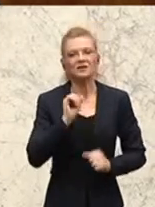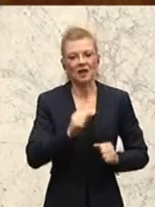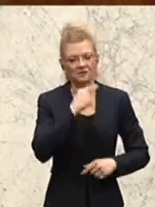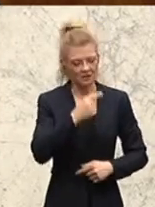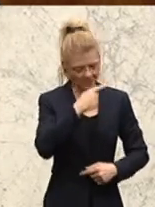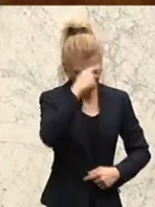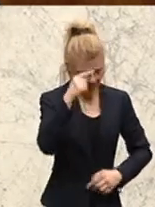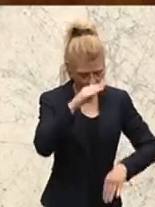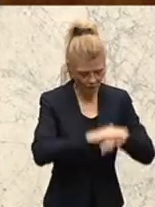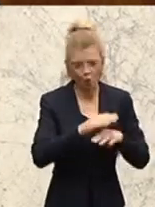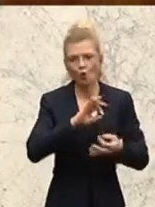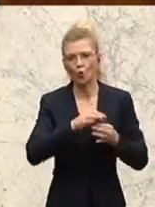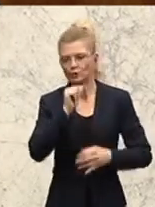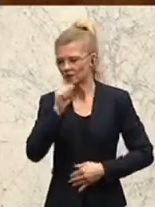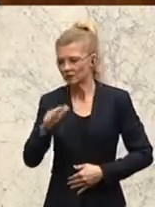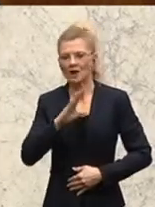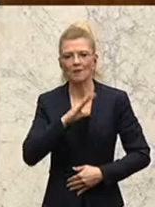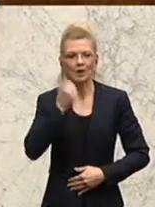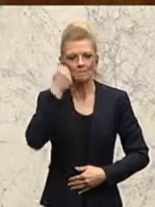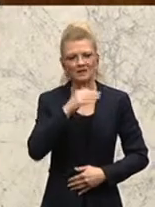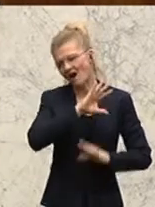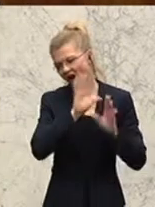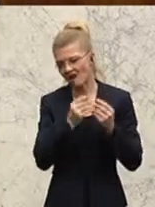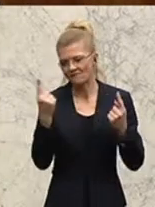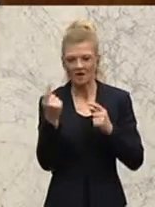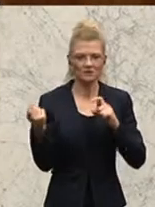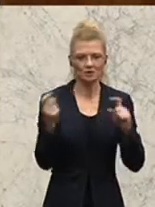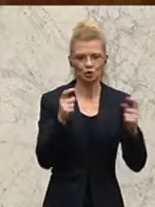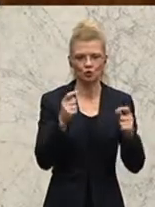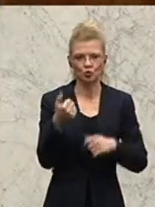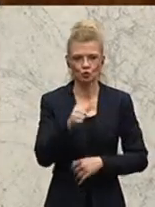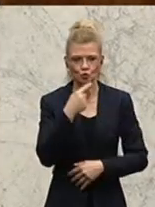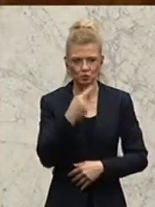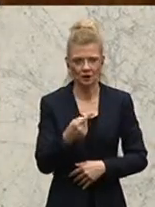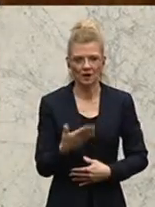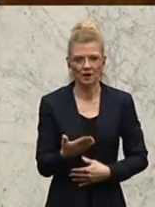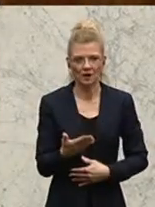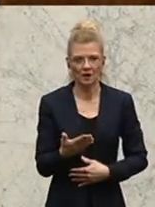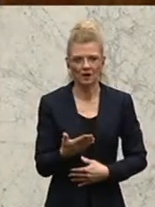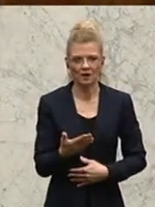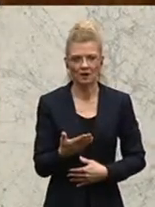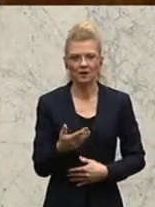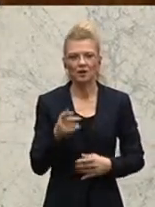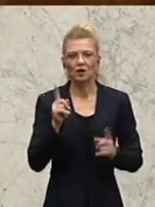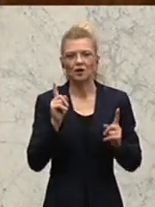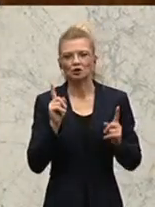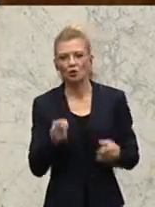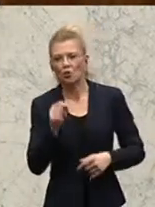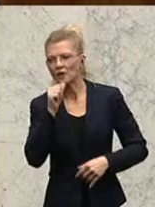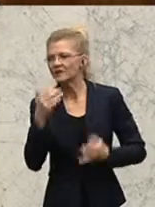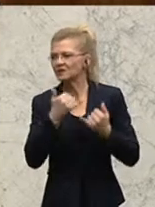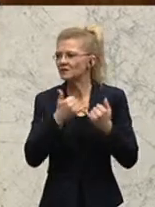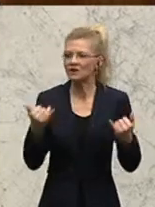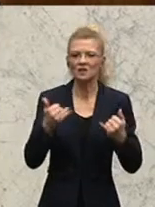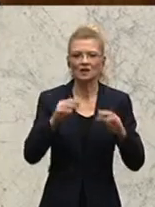alle Diskussionsbeiträge von irgendwelchen ideologischen Verkürzungen oder